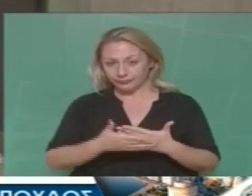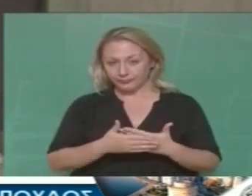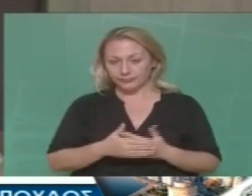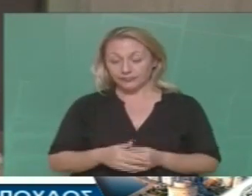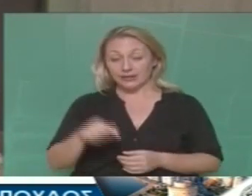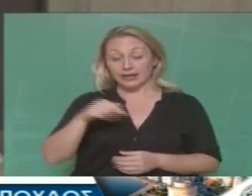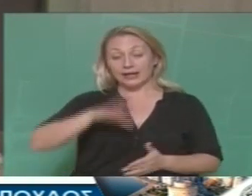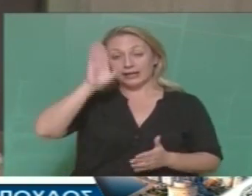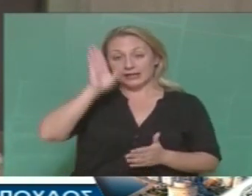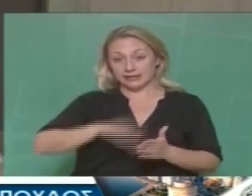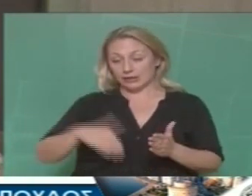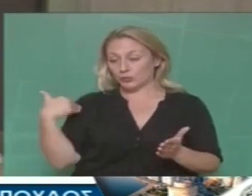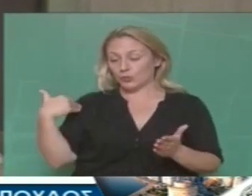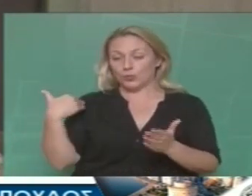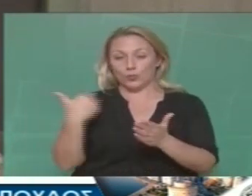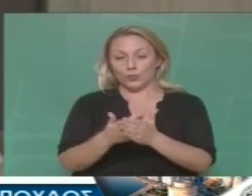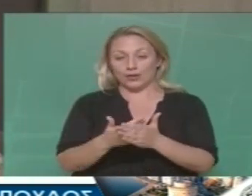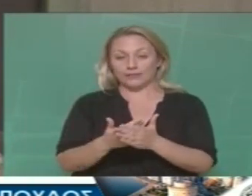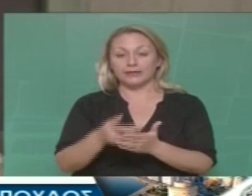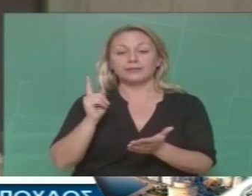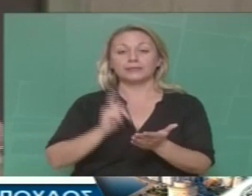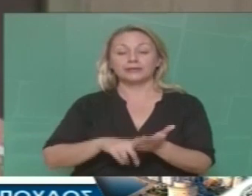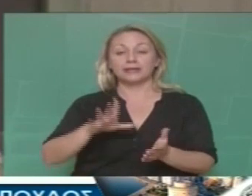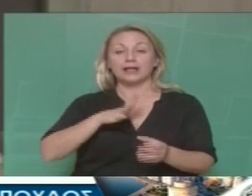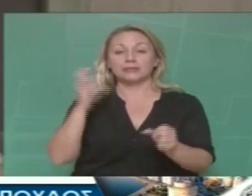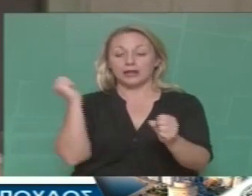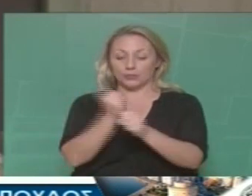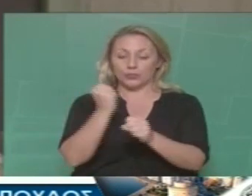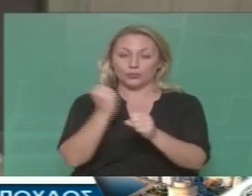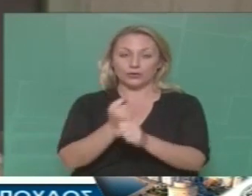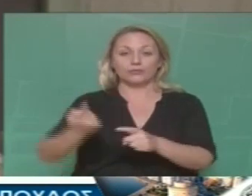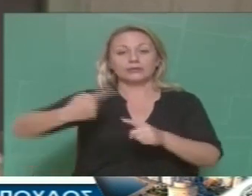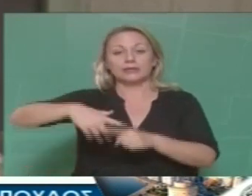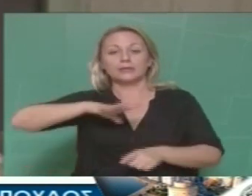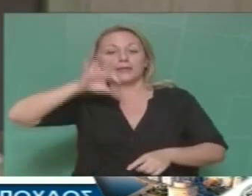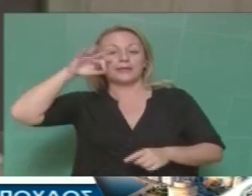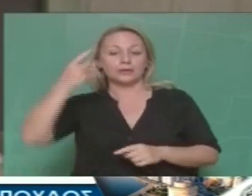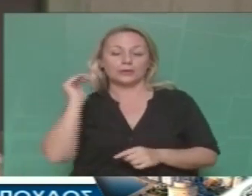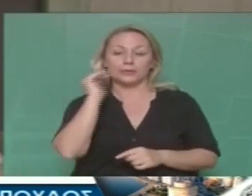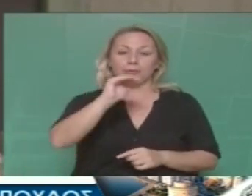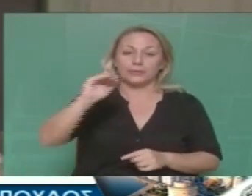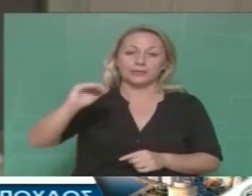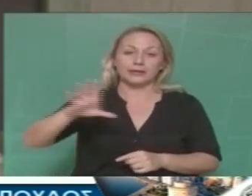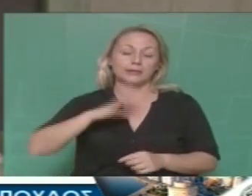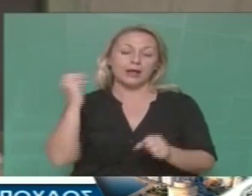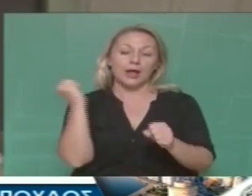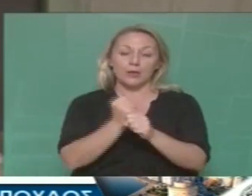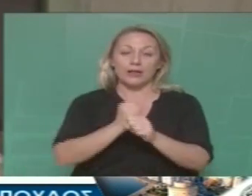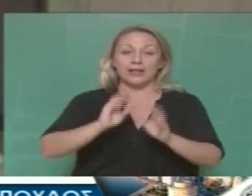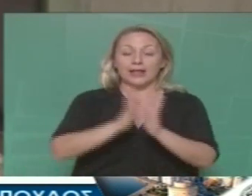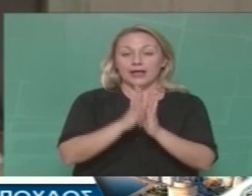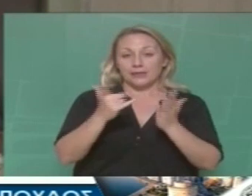Εμείς με βάση όλα αυτά να καλέσουμε τους εργαζόμενους και το λαό της πόλης μας ήδη εργαζόμενοι των Δήμων στις 17